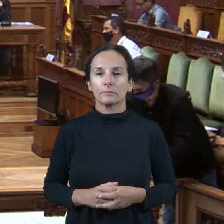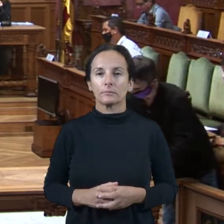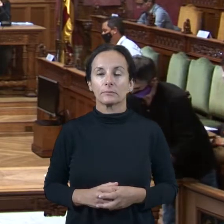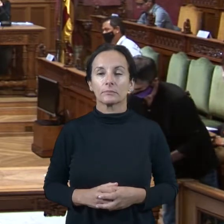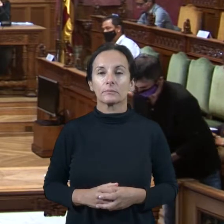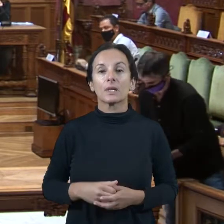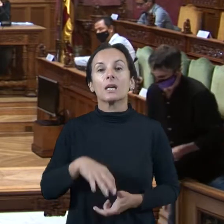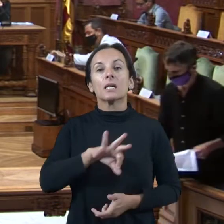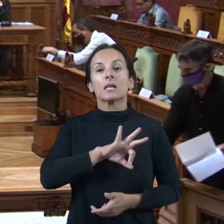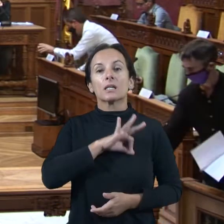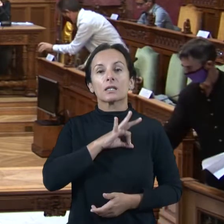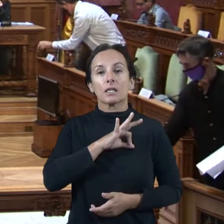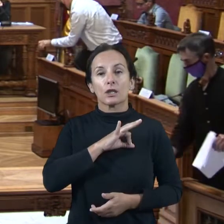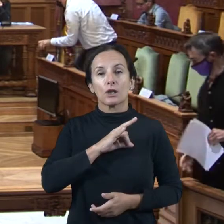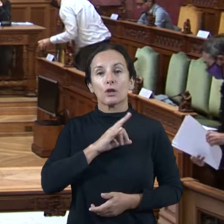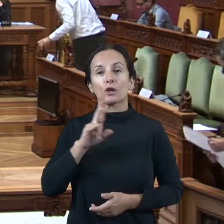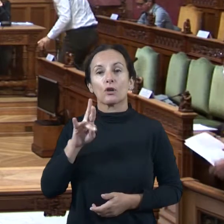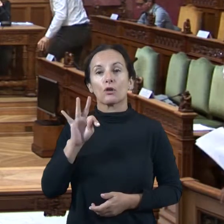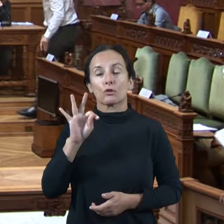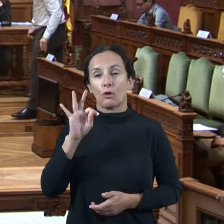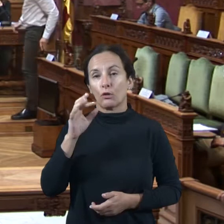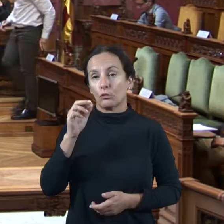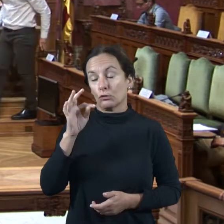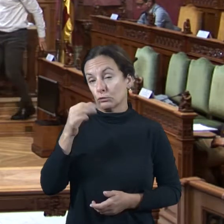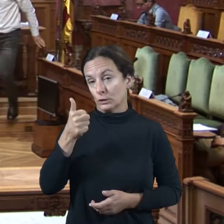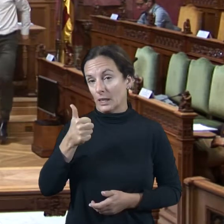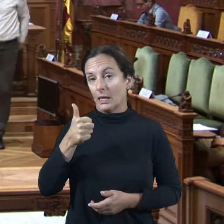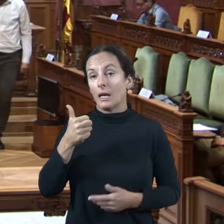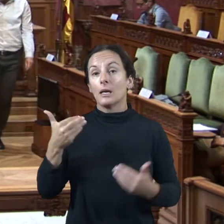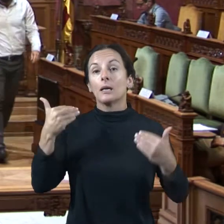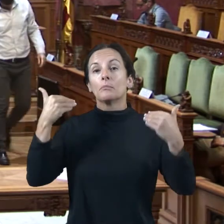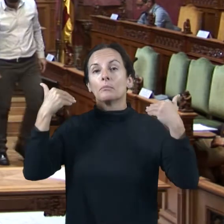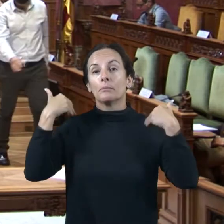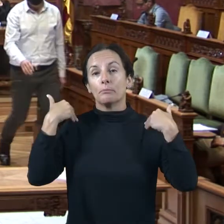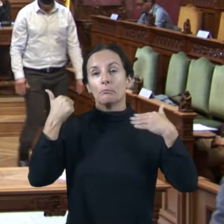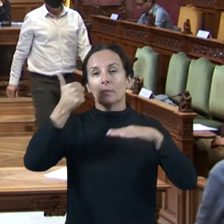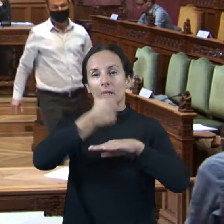El senyor Miquel Roca Jaume, cap del Servei d'Esports del Consell de Mallorca.